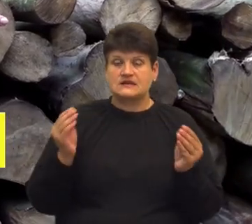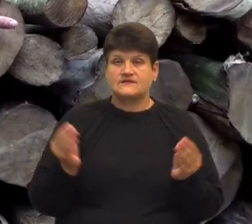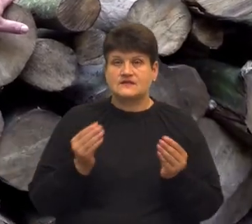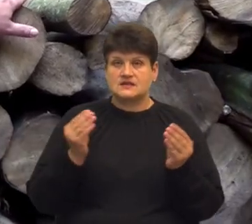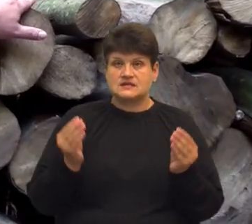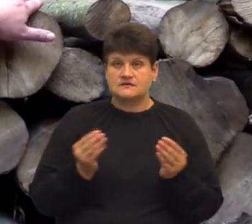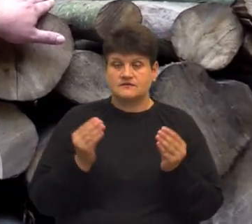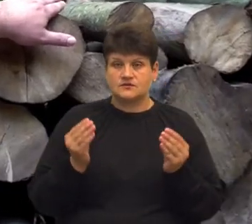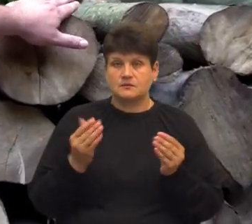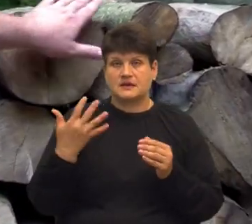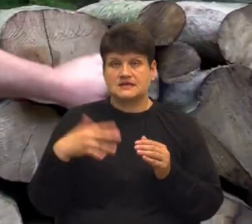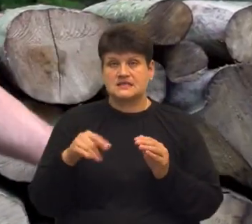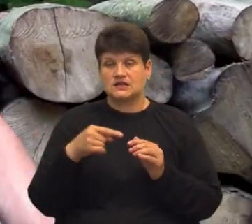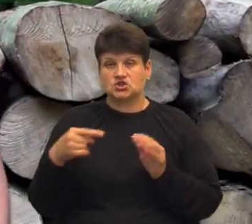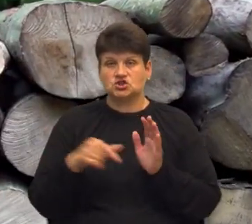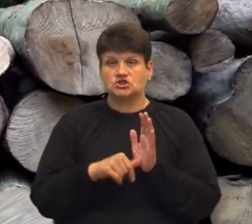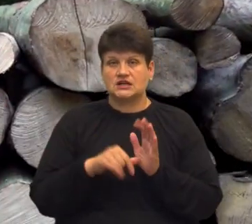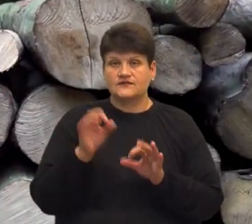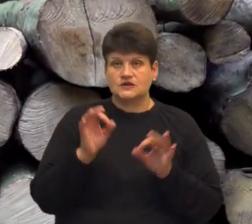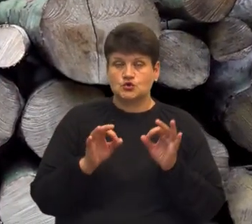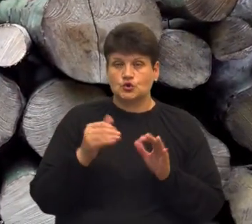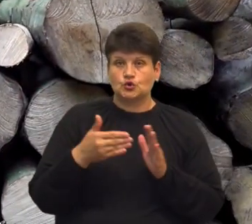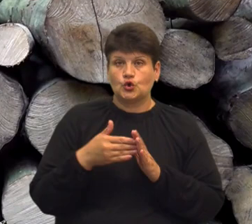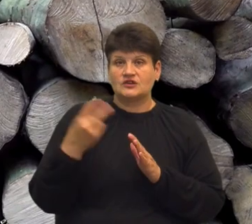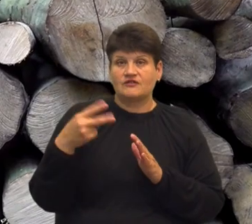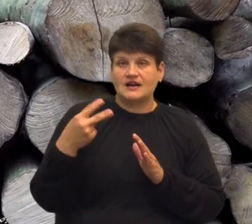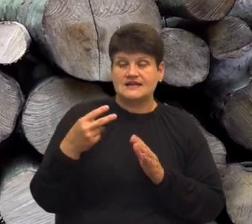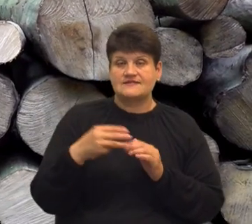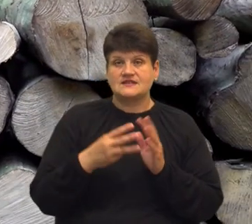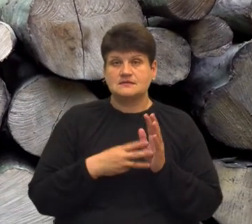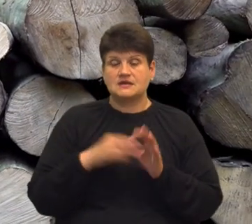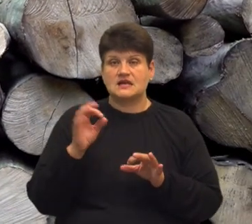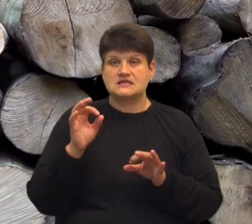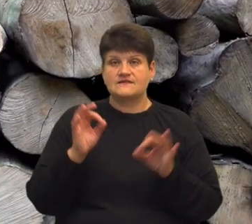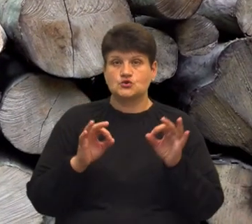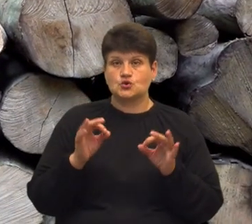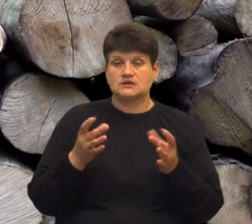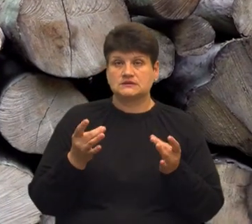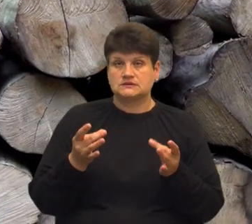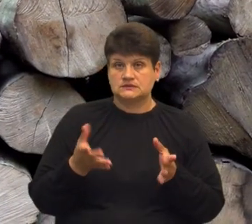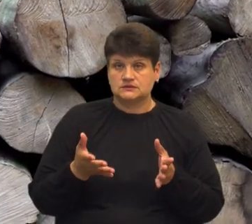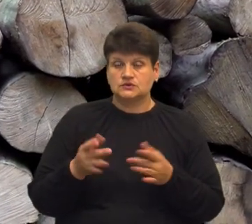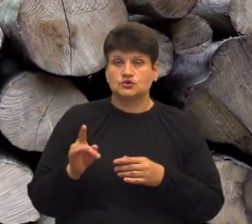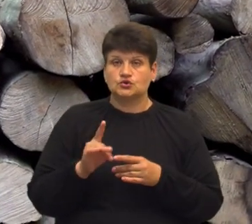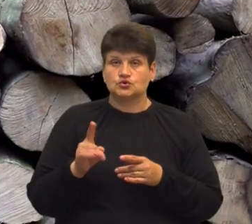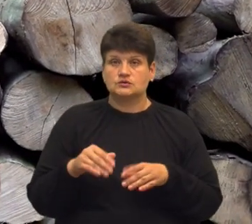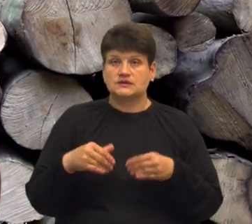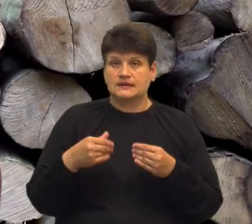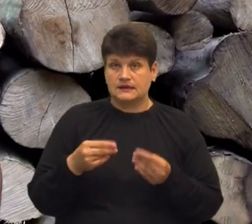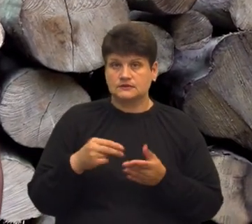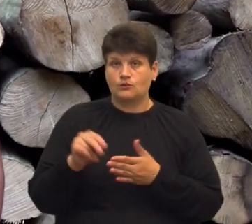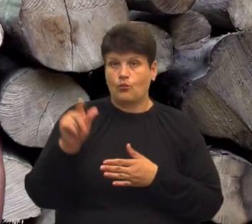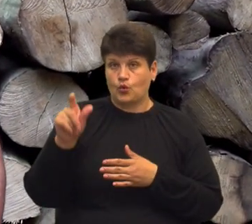орієнтовно, 50-60% до 20-18% вологості, що принесе покуп цю